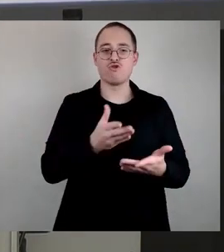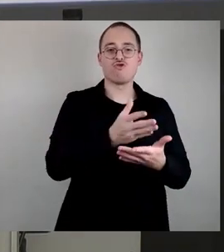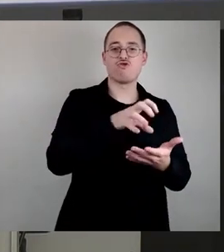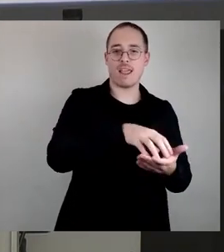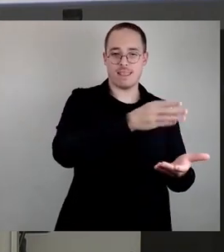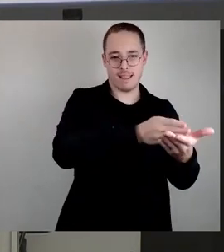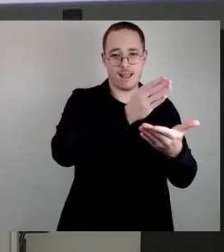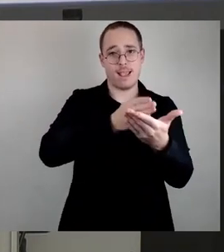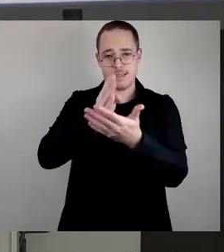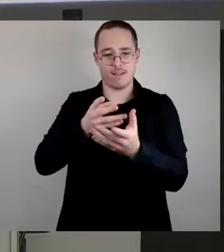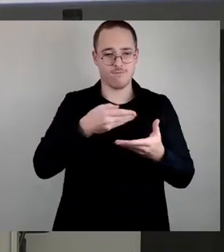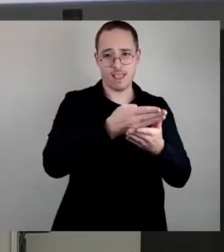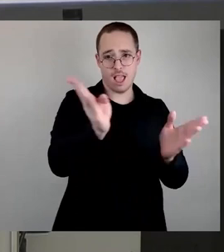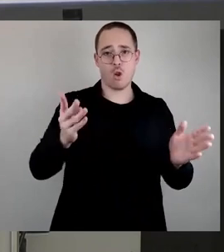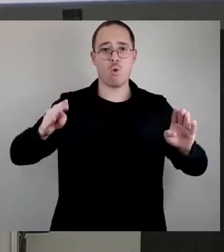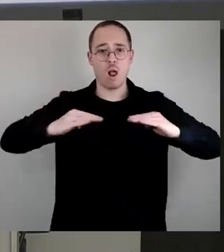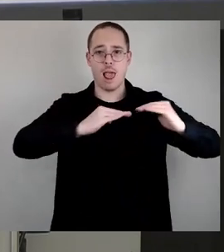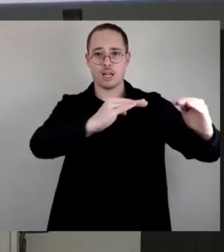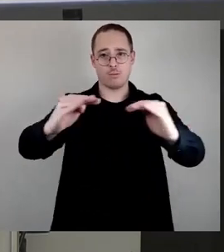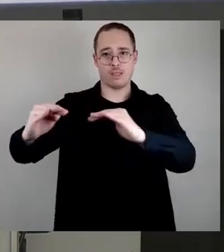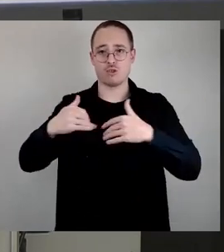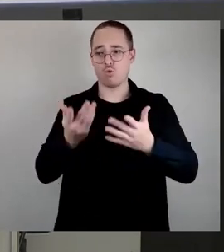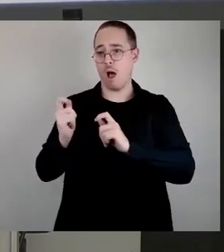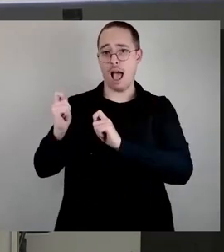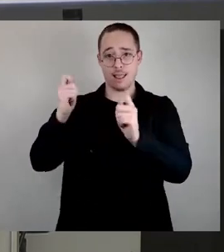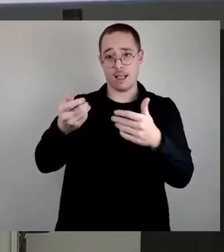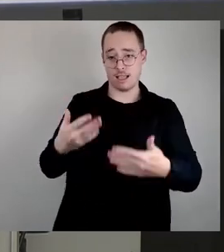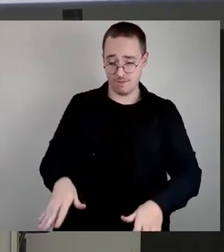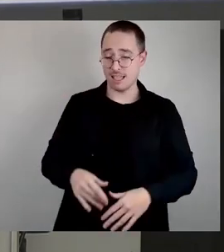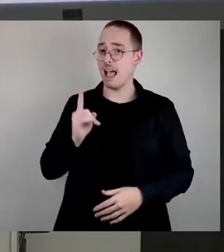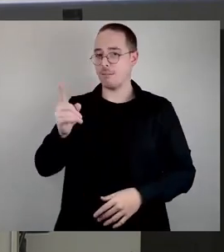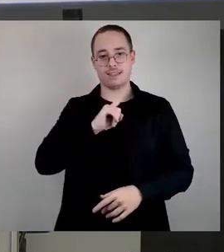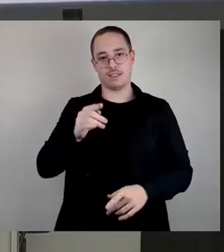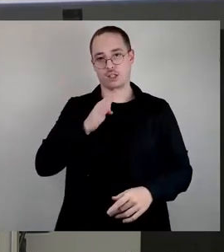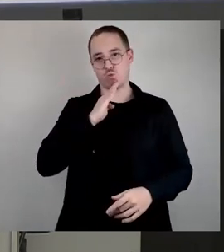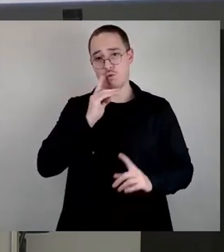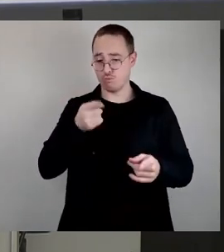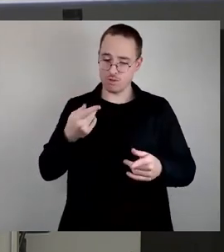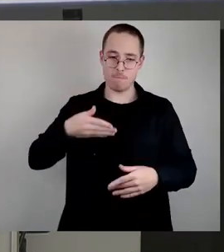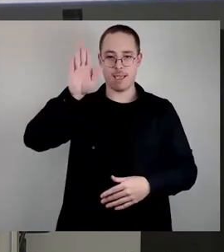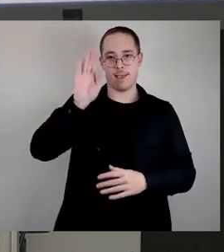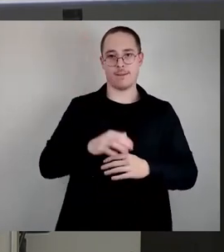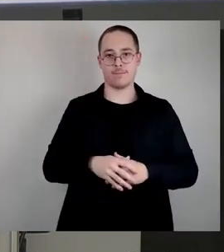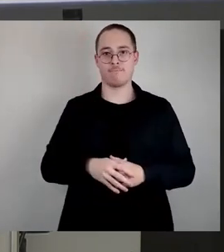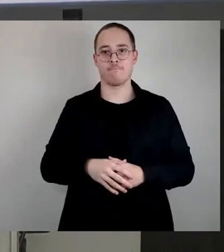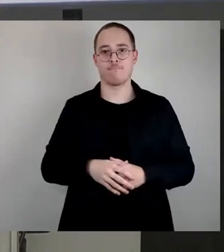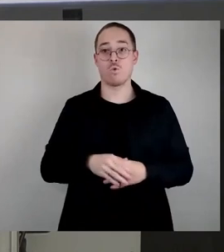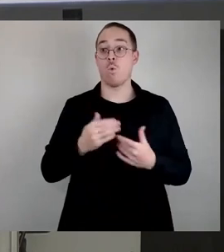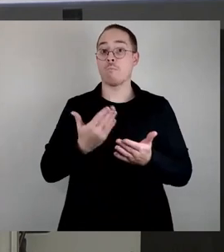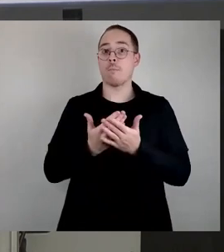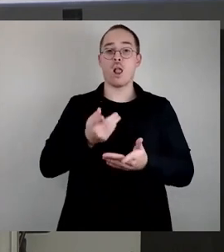es reicht nicht aus. Das wurde sehr, sehr deutlich bei den Beteiligungsprozessen. Die Oberschulen